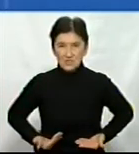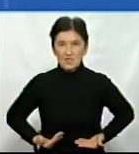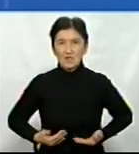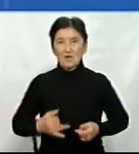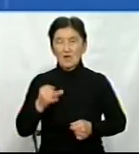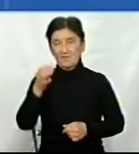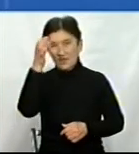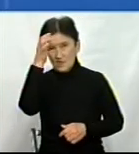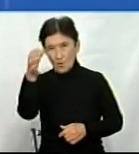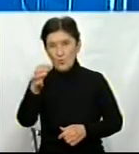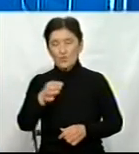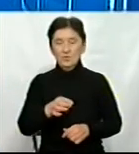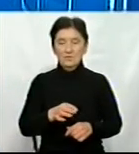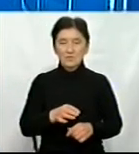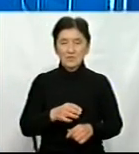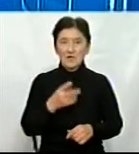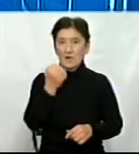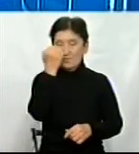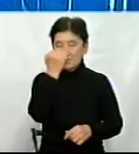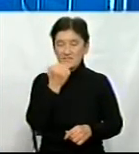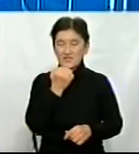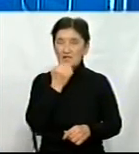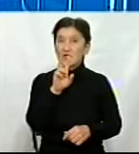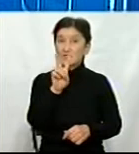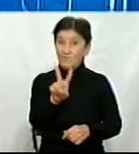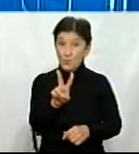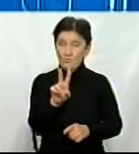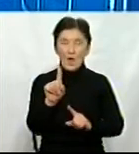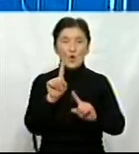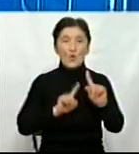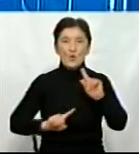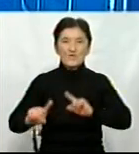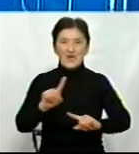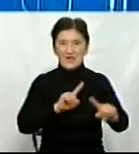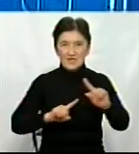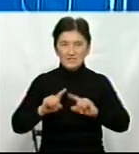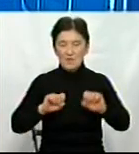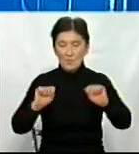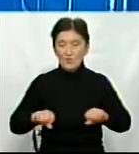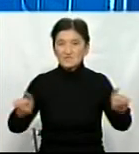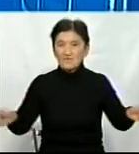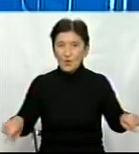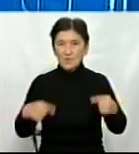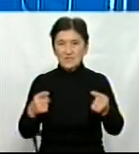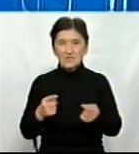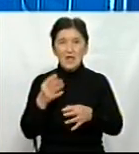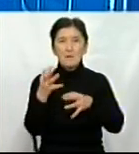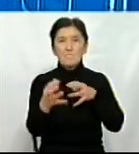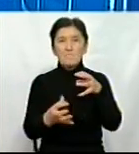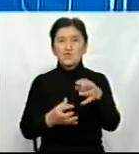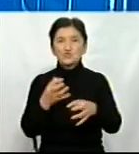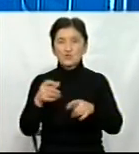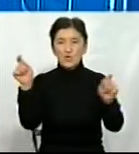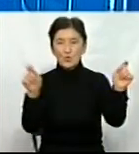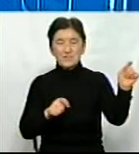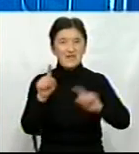і в науку, і в освіту. Завдяки Zoom-конференціям ми змогли організовано створити декілька таких міжнародних семінарів